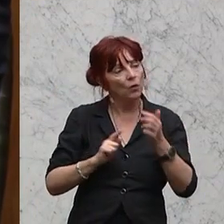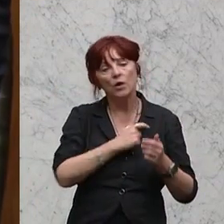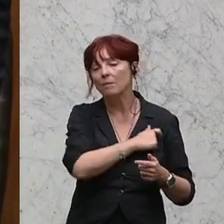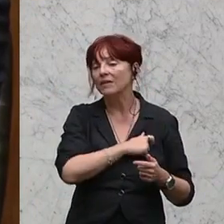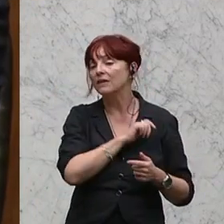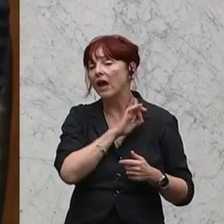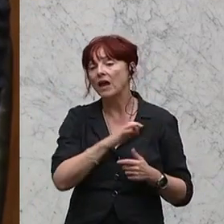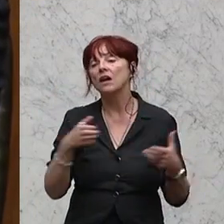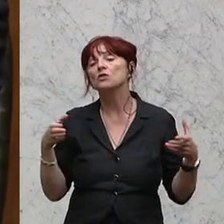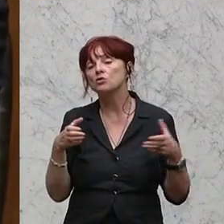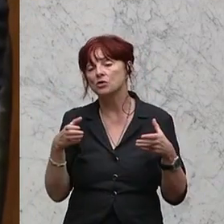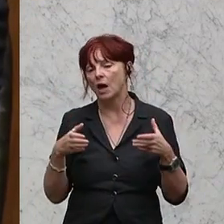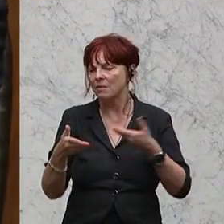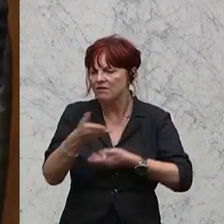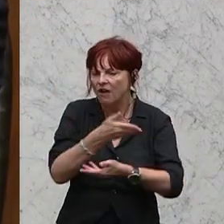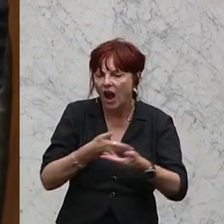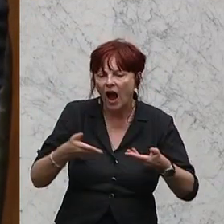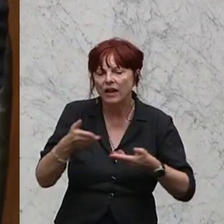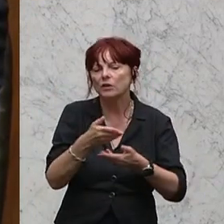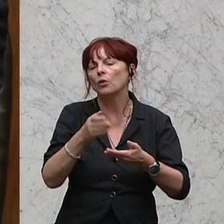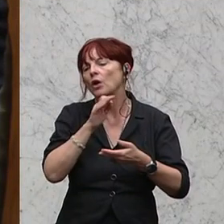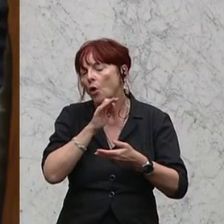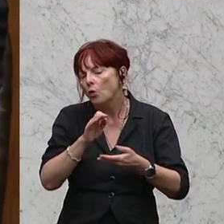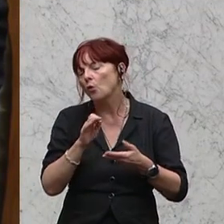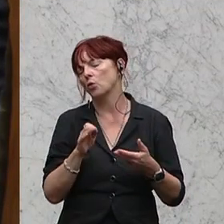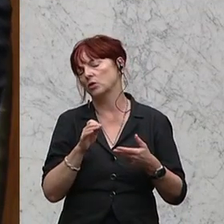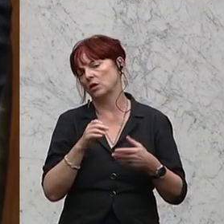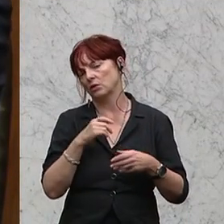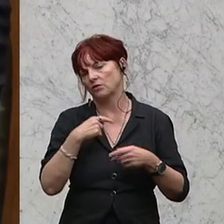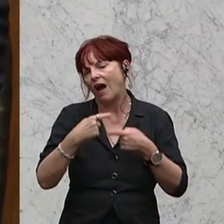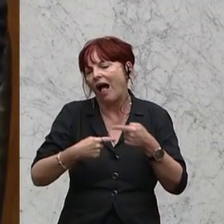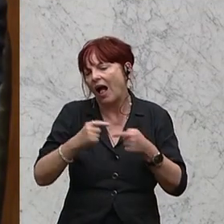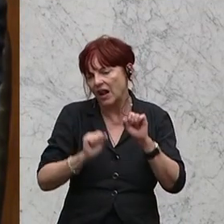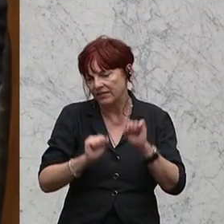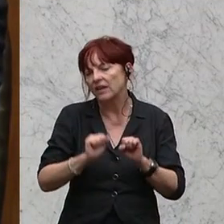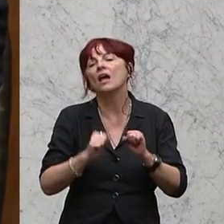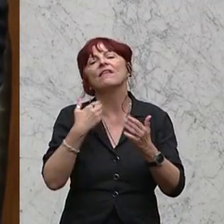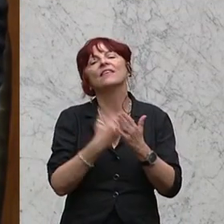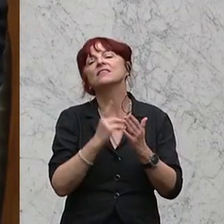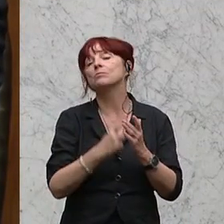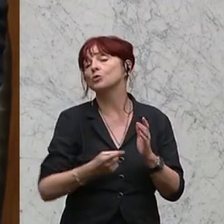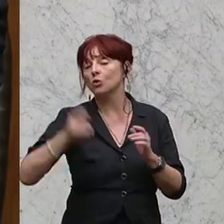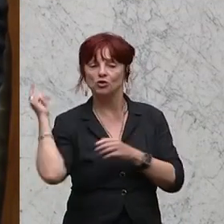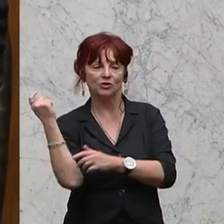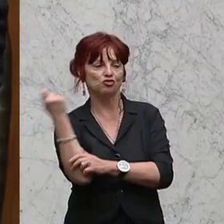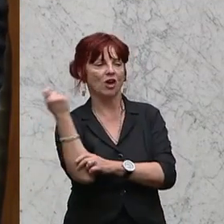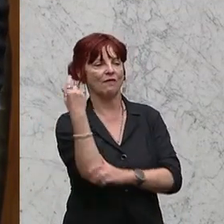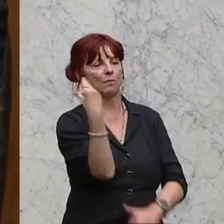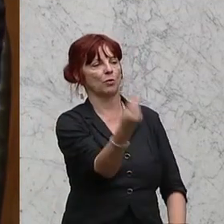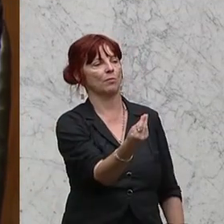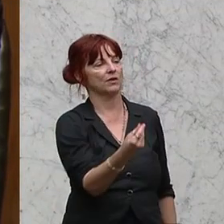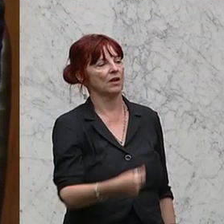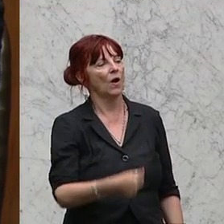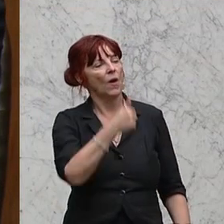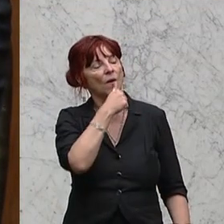gezeigt haben, sollen sie da irgendwie vorgeführt werden. Naja, das ist das formelle Ding, aber da geht es darum, offensichtlich